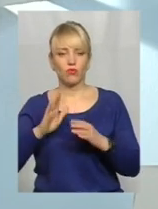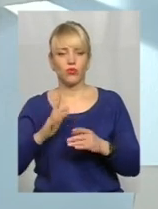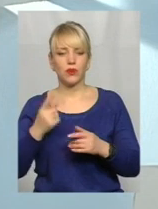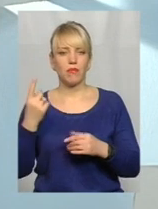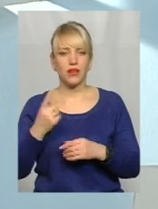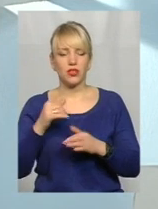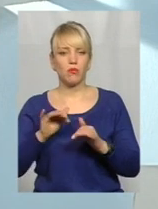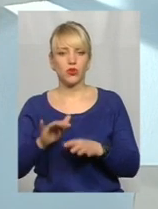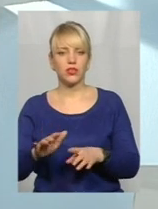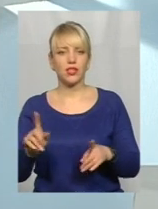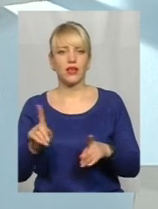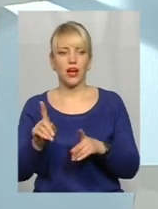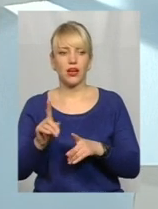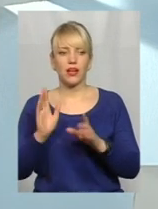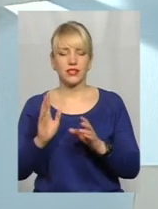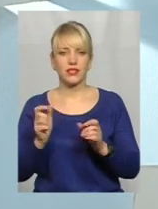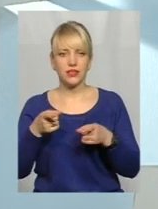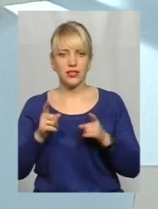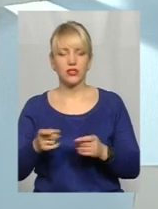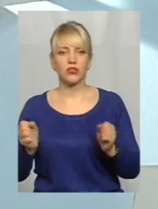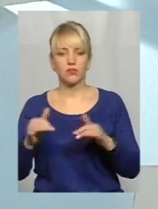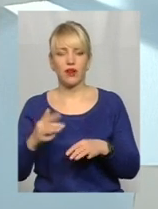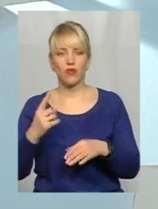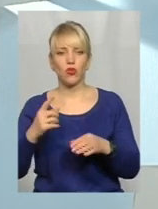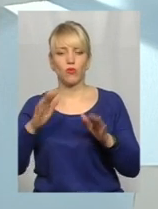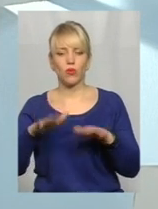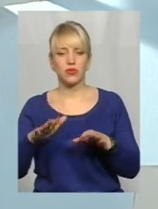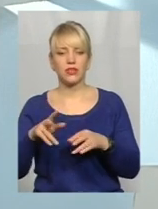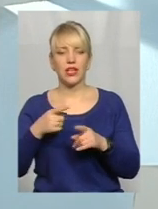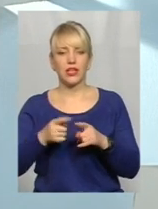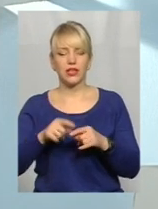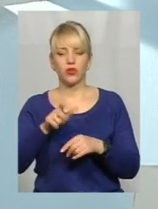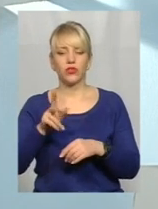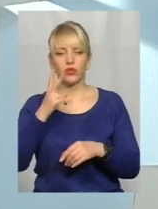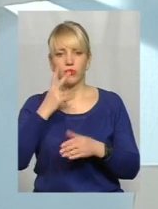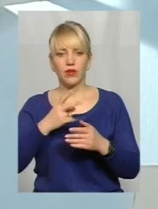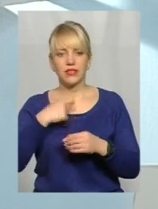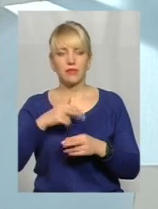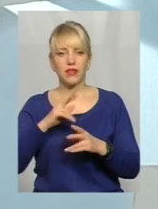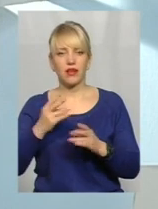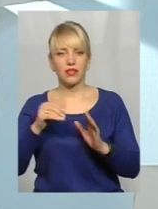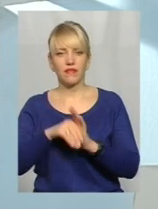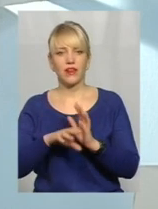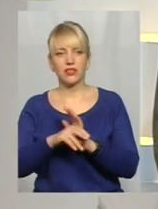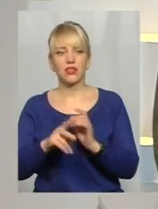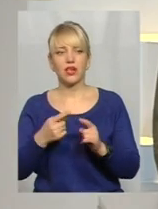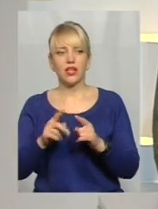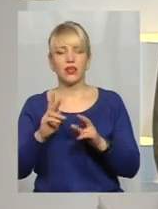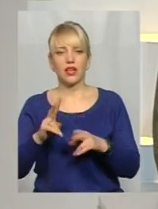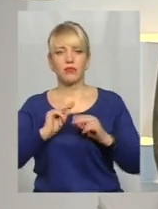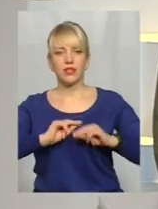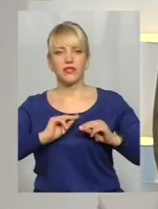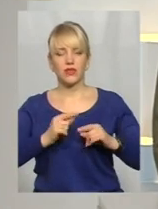області, яка дійсно збере в одному місці тих людей, які себе бачать як інвестори, можливо, бачать як працівники в цій